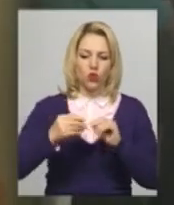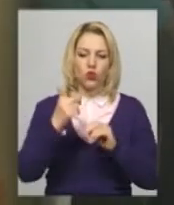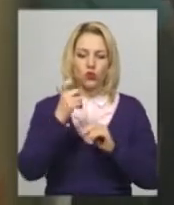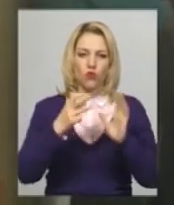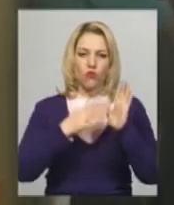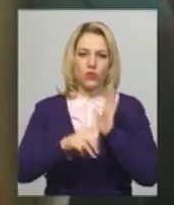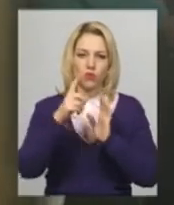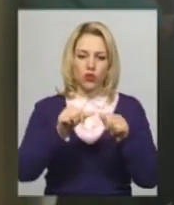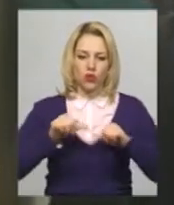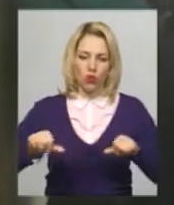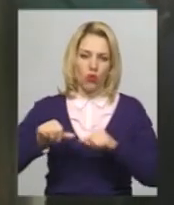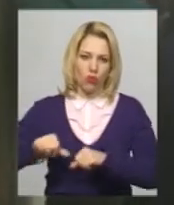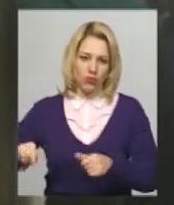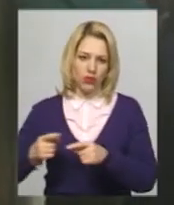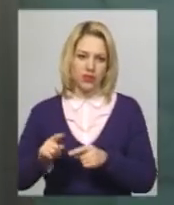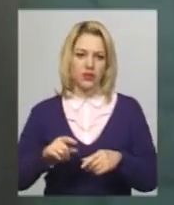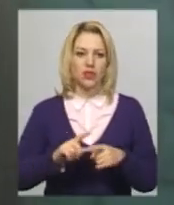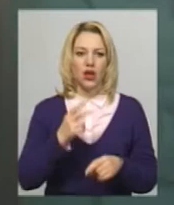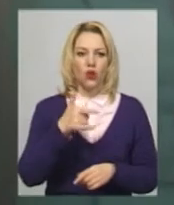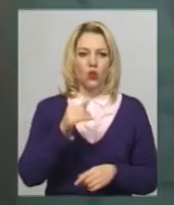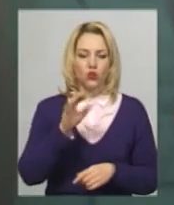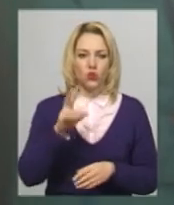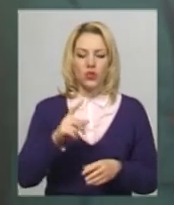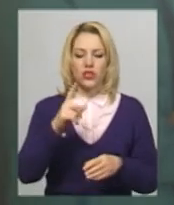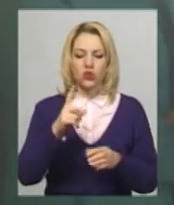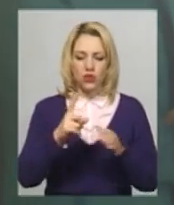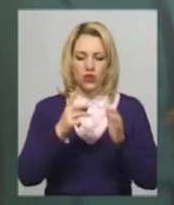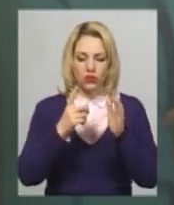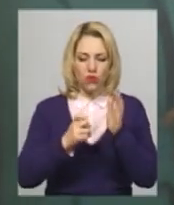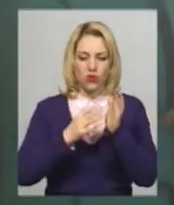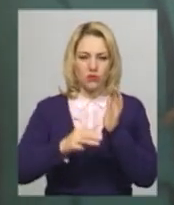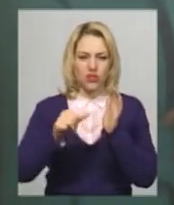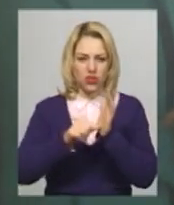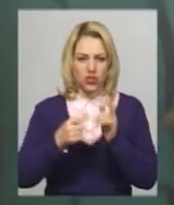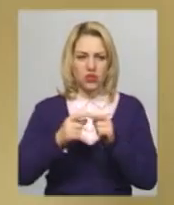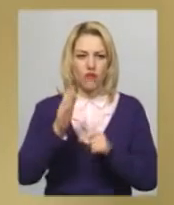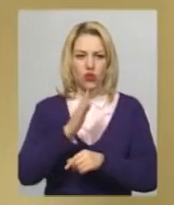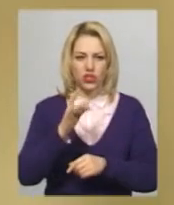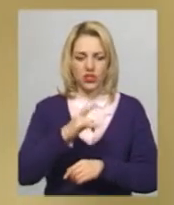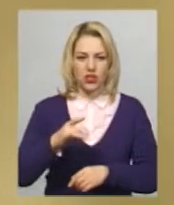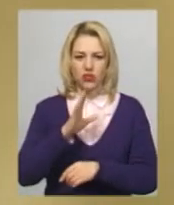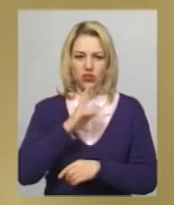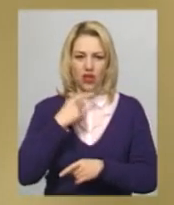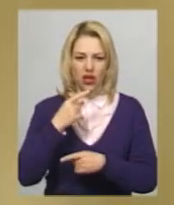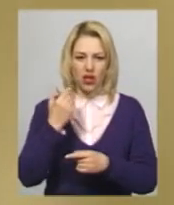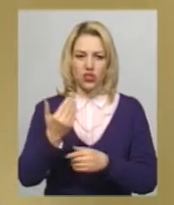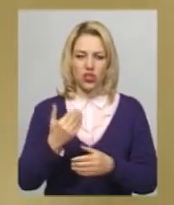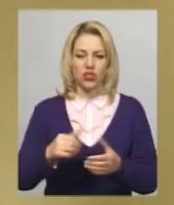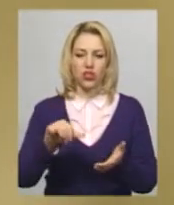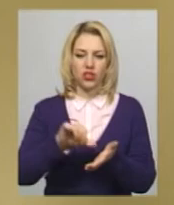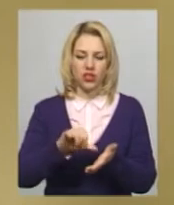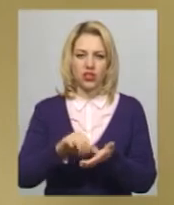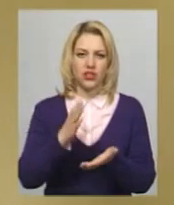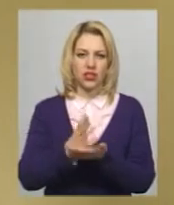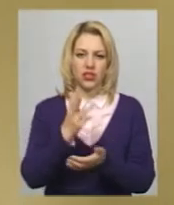Людмила Дацула – голова дільничної виборчої комісії, номер 680-173 з Волочиського району. Жінка каже, їх дільниця нараховує 370